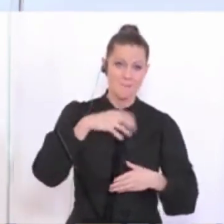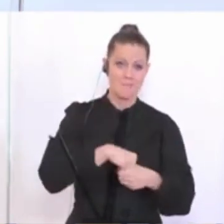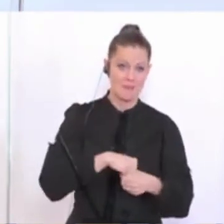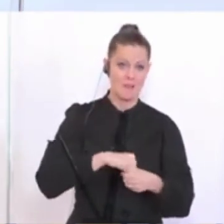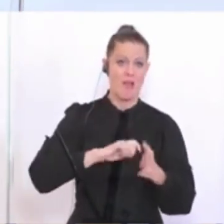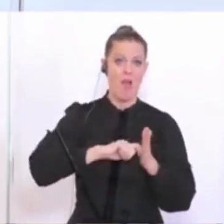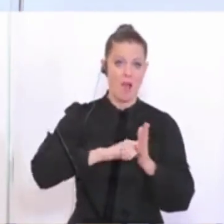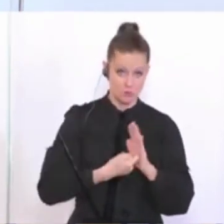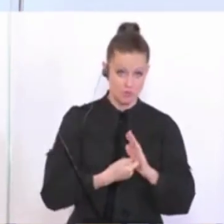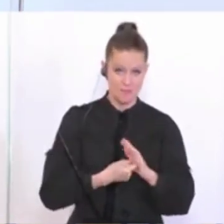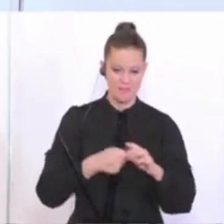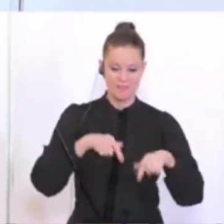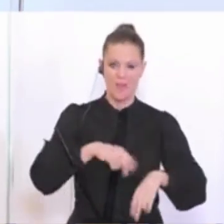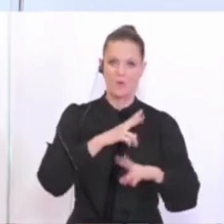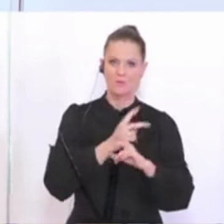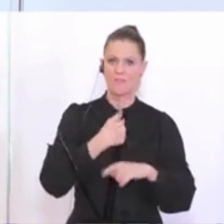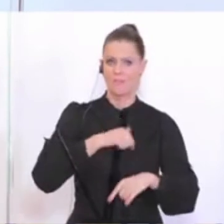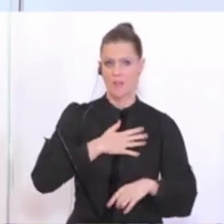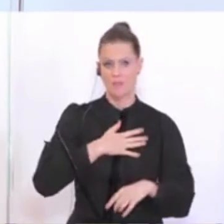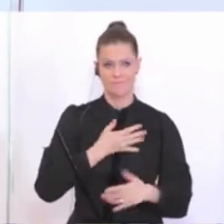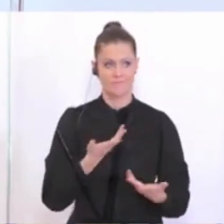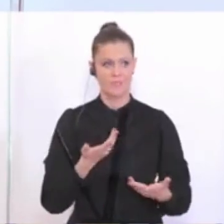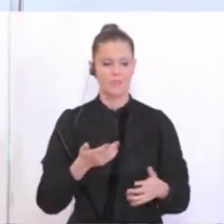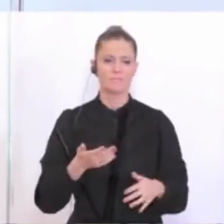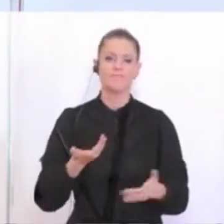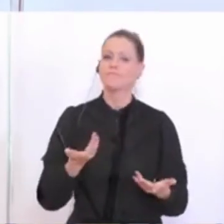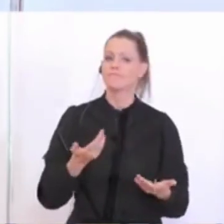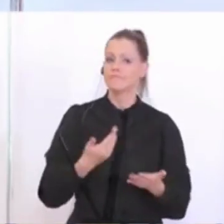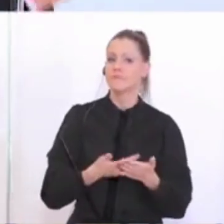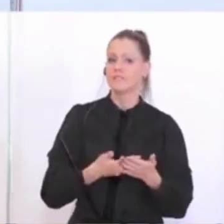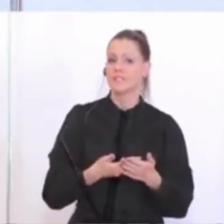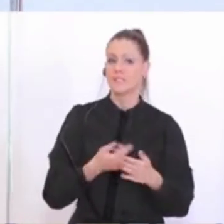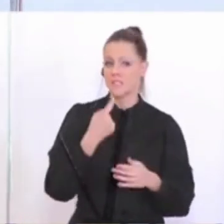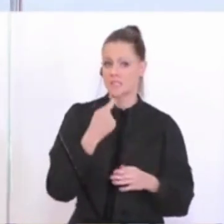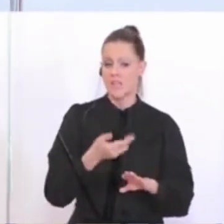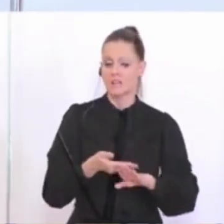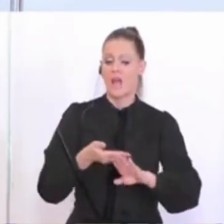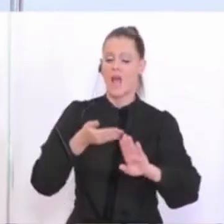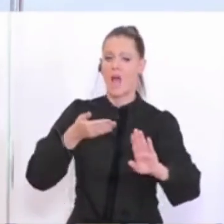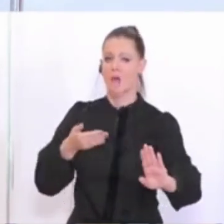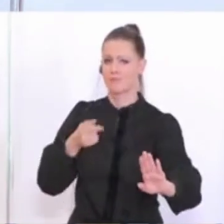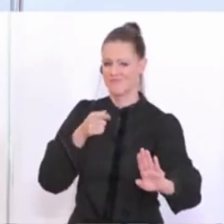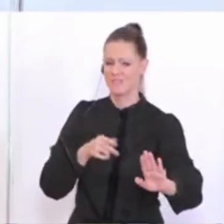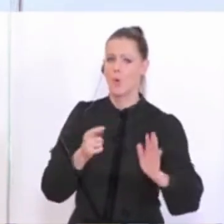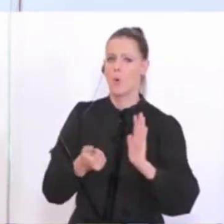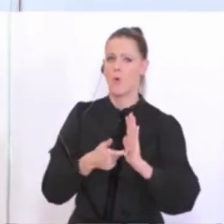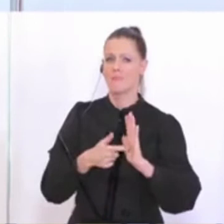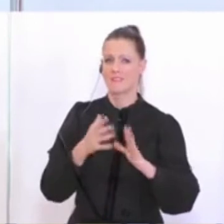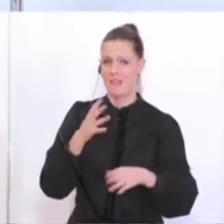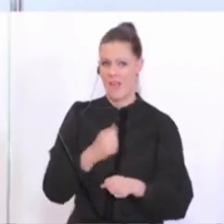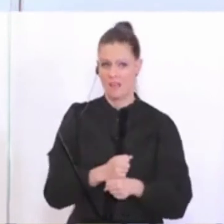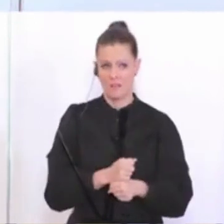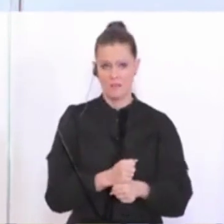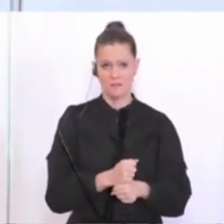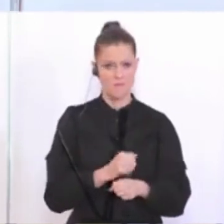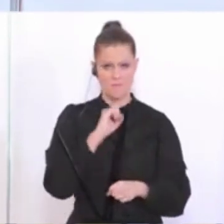in Österreich, wenn man so will, großzügigerweise einen sehr, sehr engen Abstand gewählt, den aber bitte unbedingt einhalten. Wir wollen da jetzt nicht